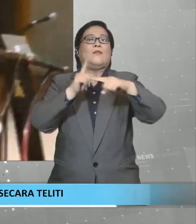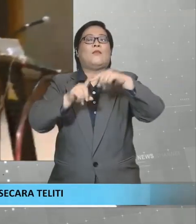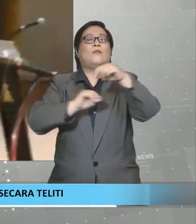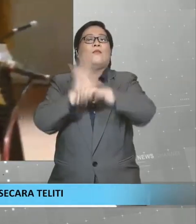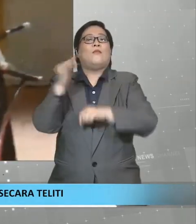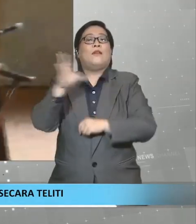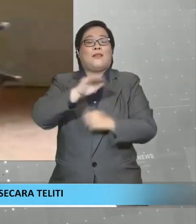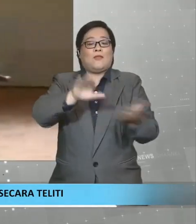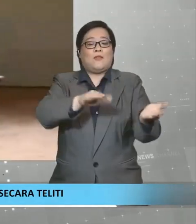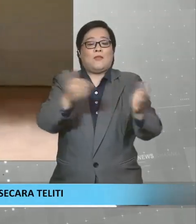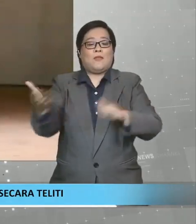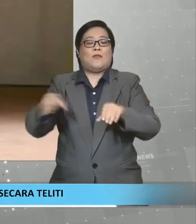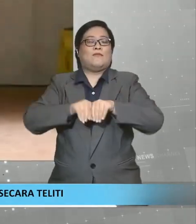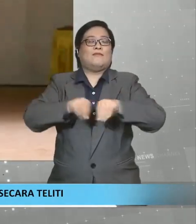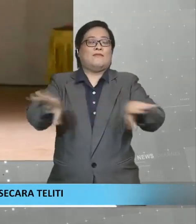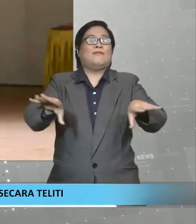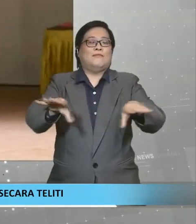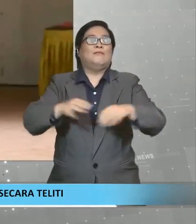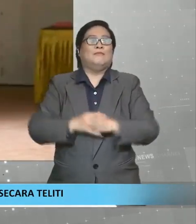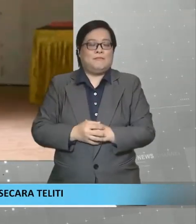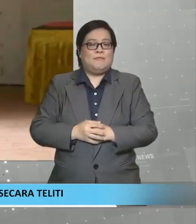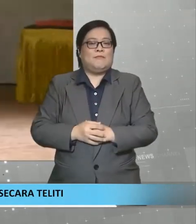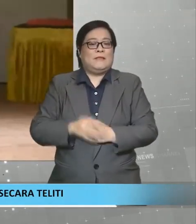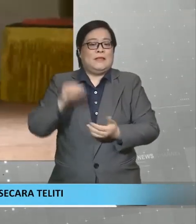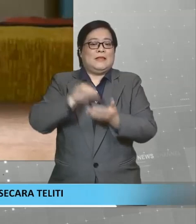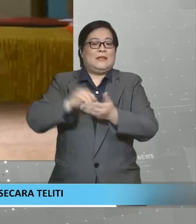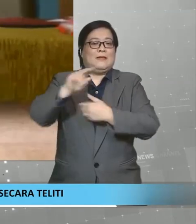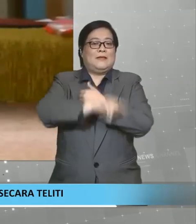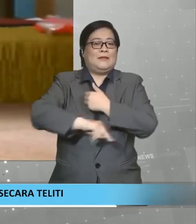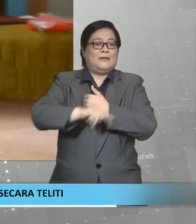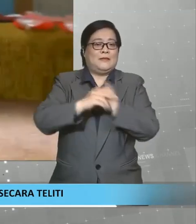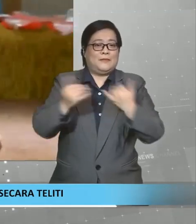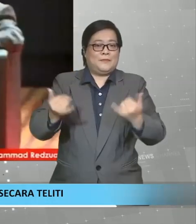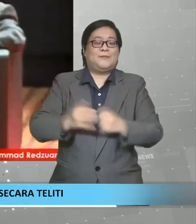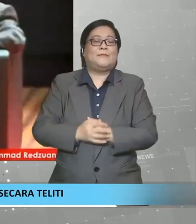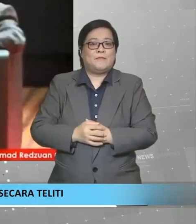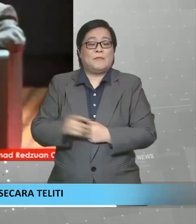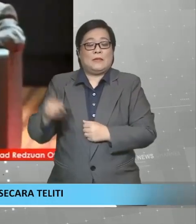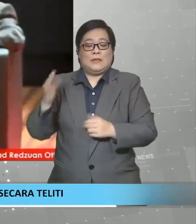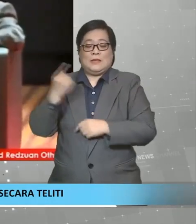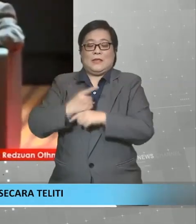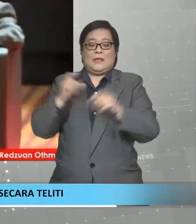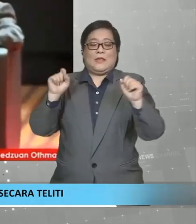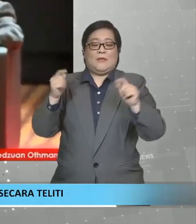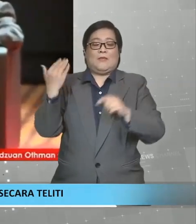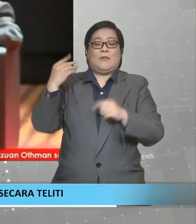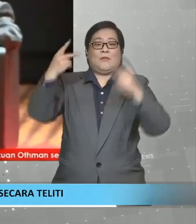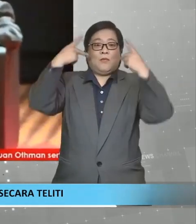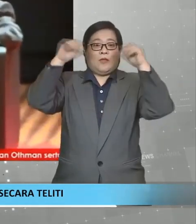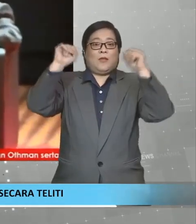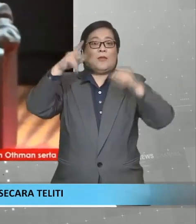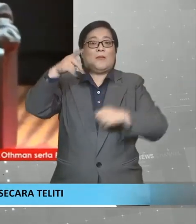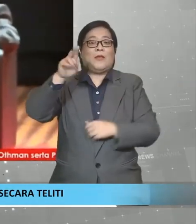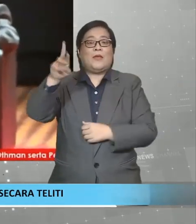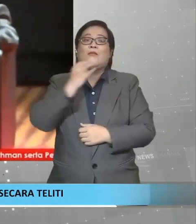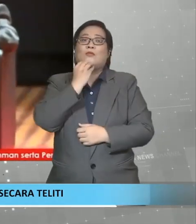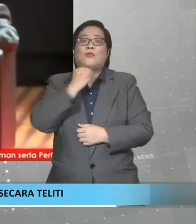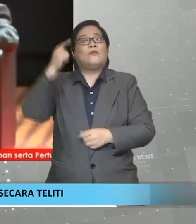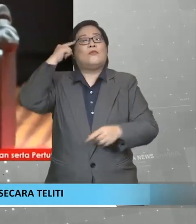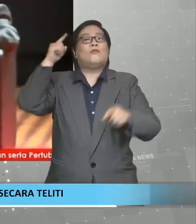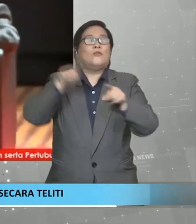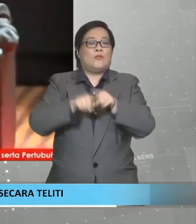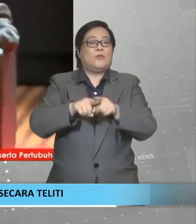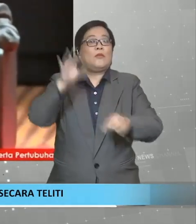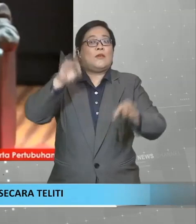dan kematian akibat penularan COVID-19 di dalam negara. Dan pada Sabtu, Presiden PKR Datuk Seri Anwar Ibrahim bersetuju